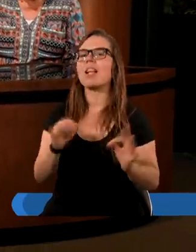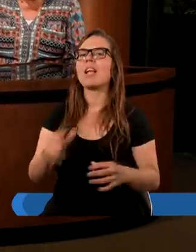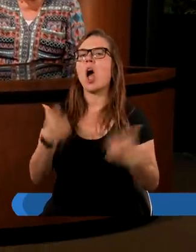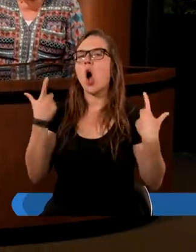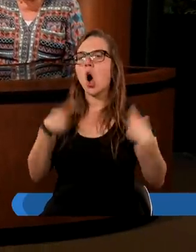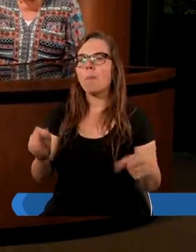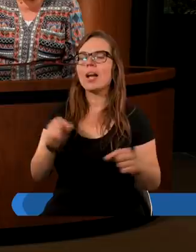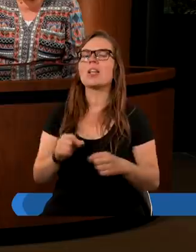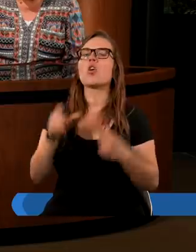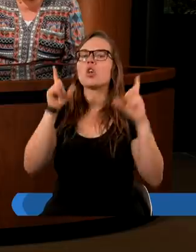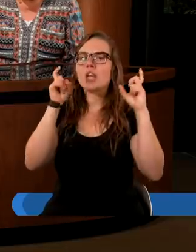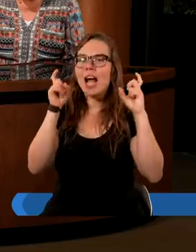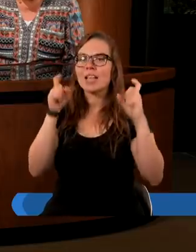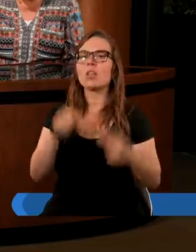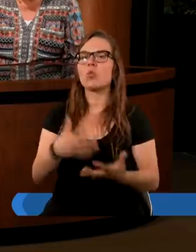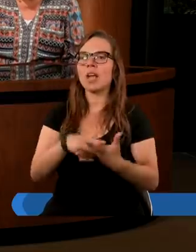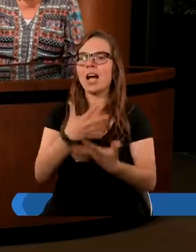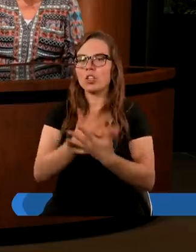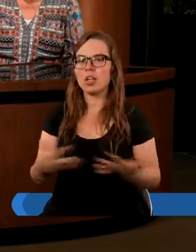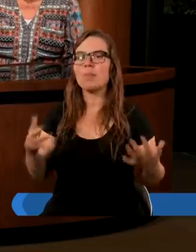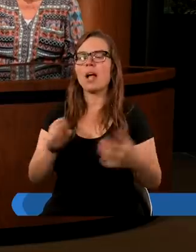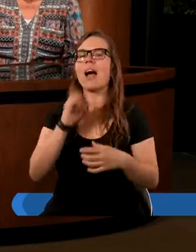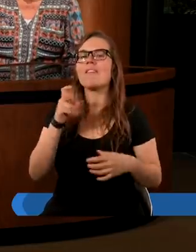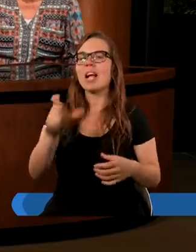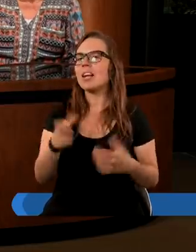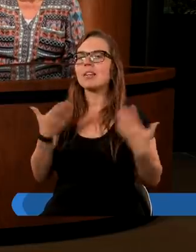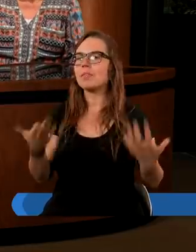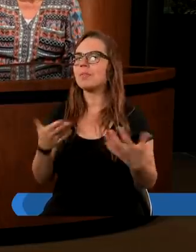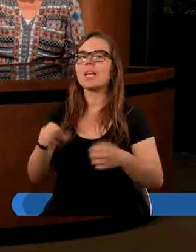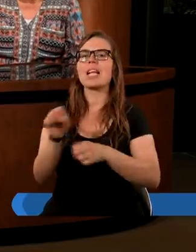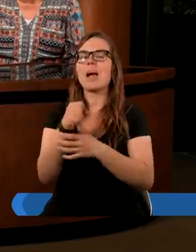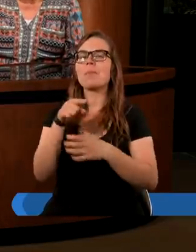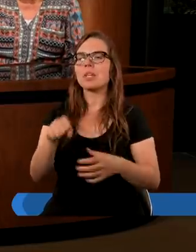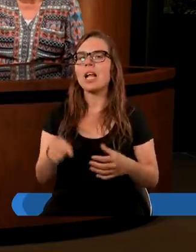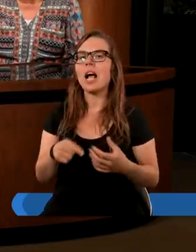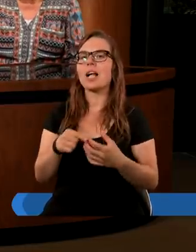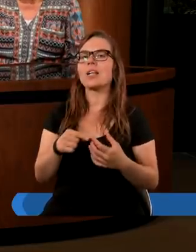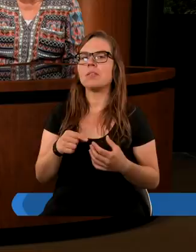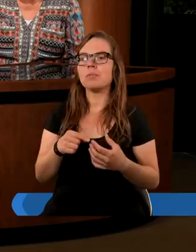obecność szatana tu na ziemi, a więc zaprzeczają temu